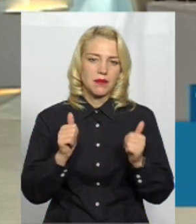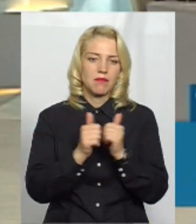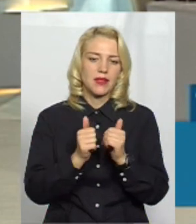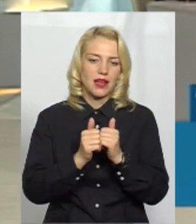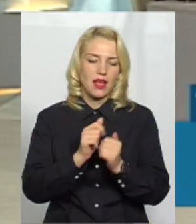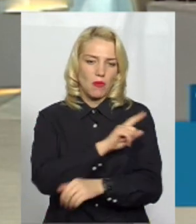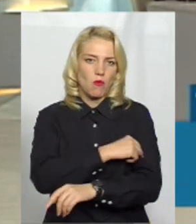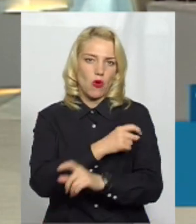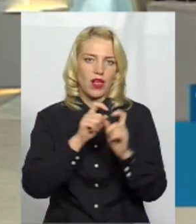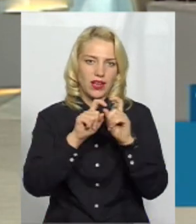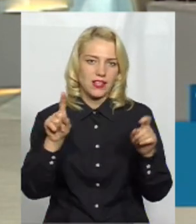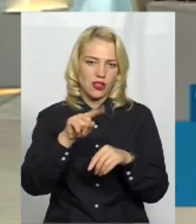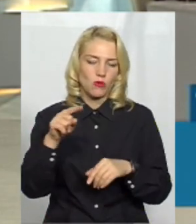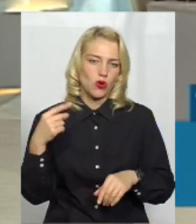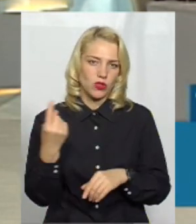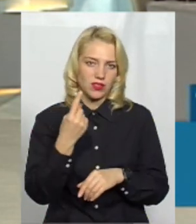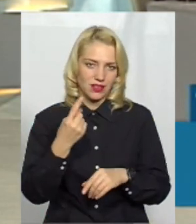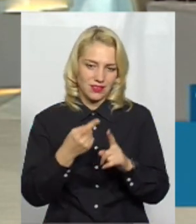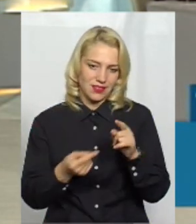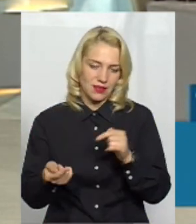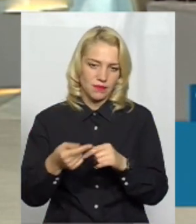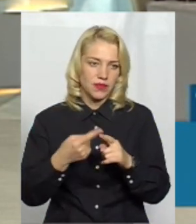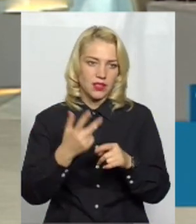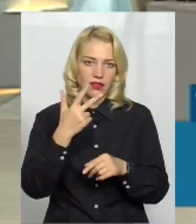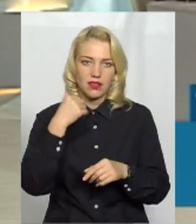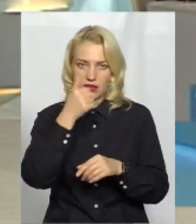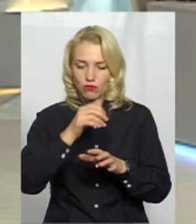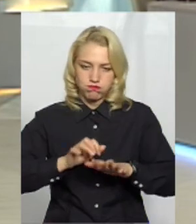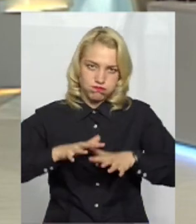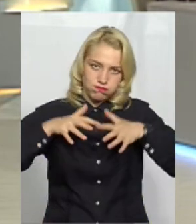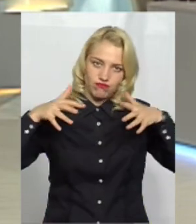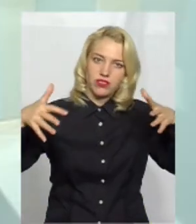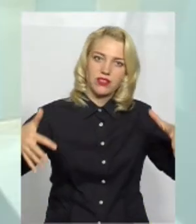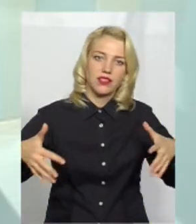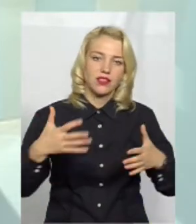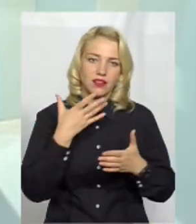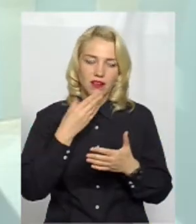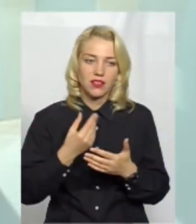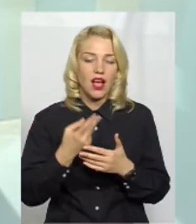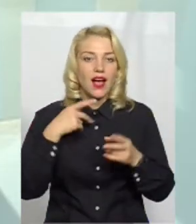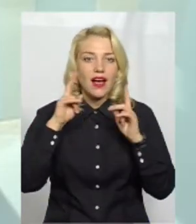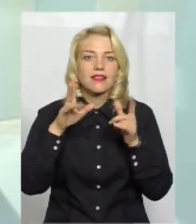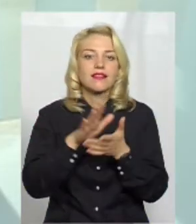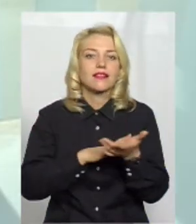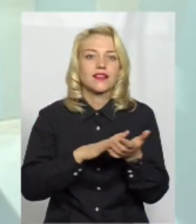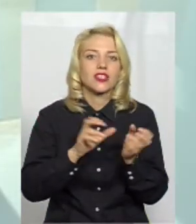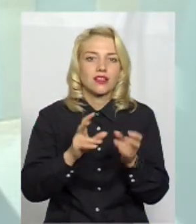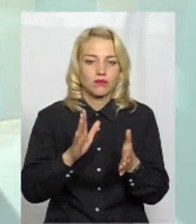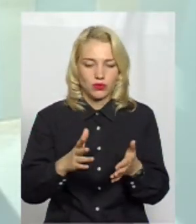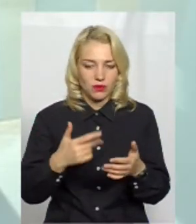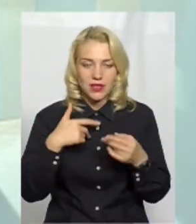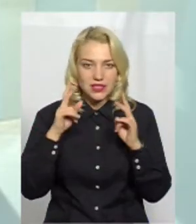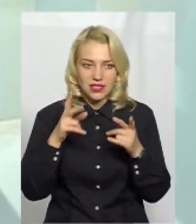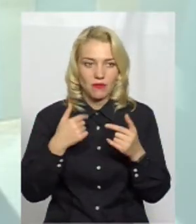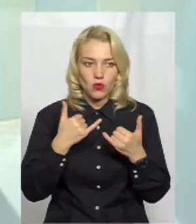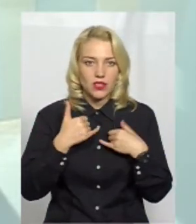будівництво, вони там три дерева висадили, забудовники. Вона за три роки досить велика виросла. Але разом з тим ми не знаємо, як вона поведе себе в цій системі. У нас не було